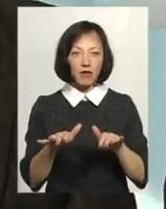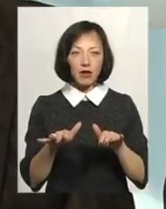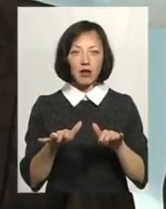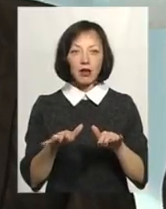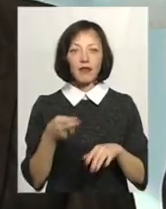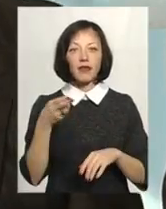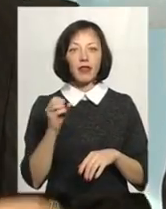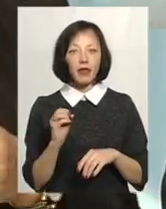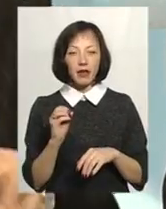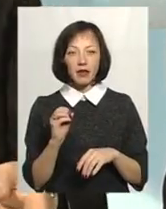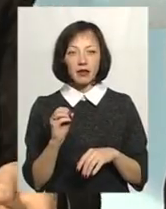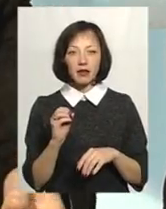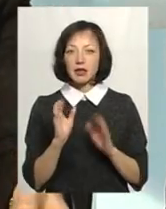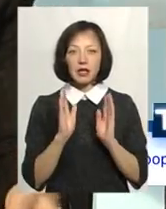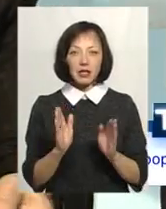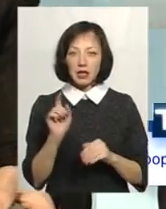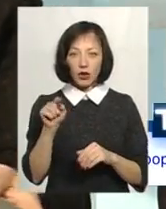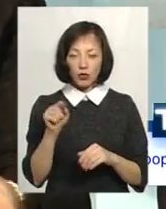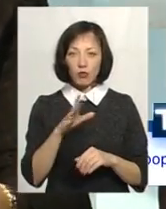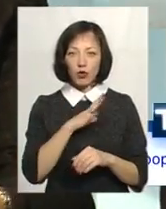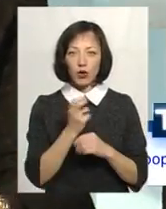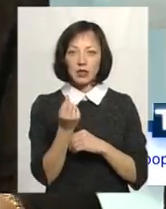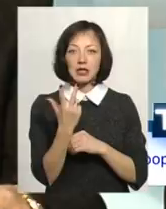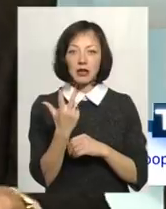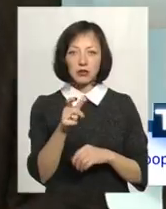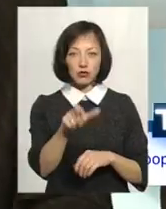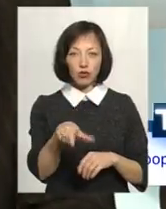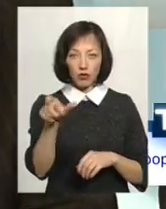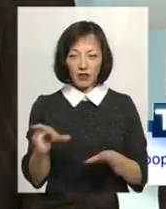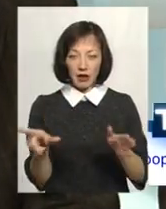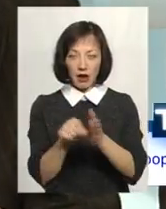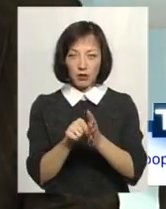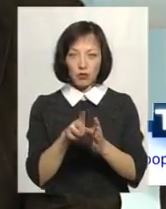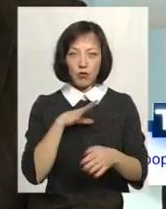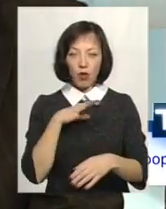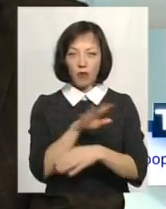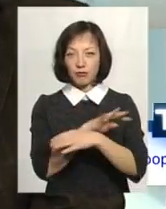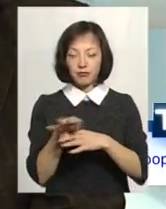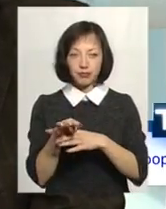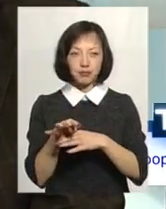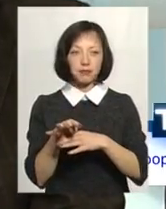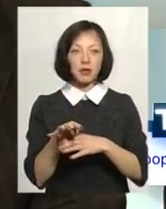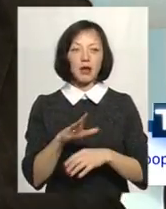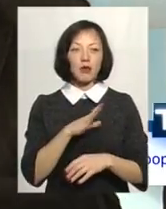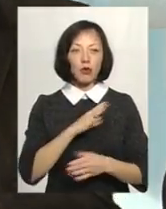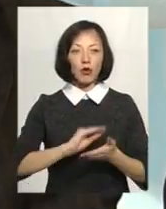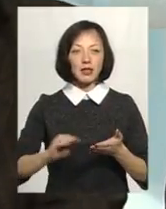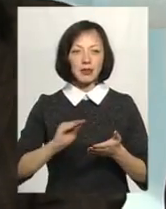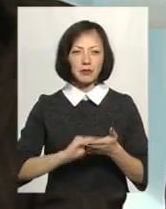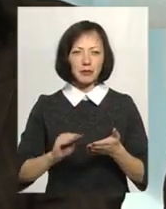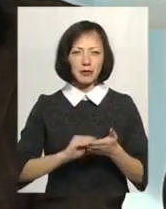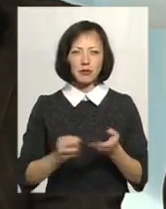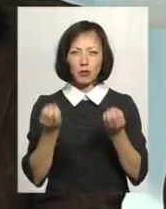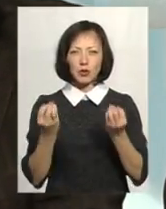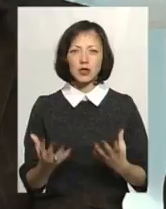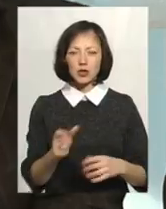прадіда, де, ну, тільки на нього було 13 чоловік з ним разом, було репресовано, при цьому було написано, це були